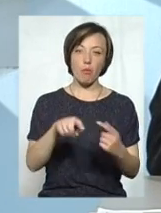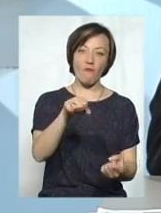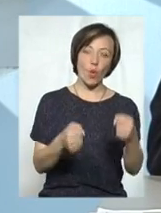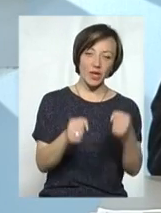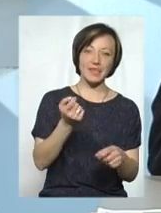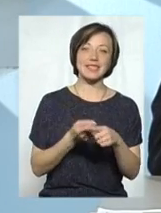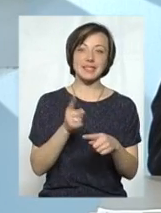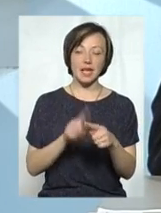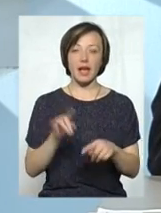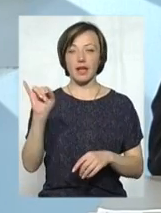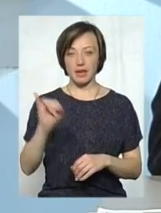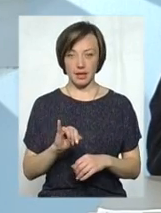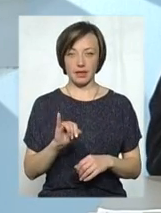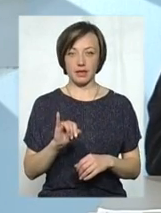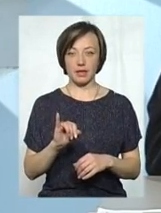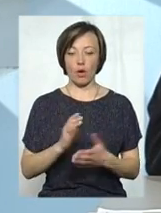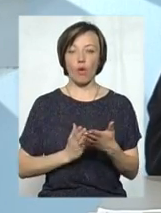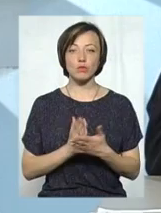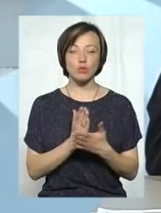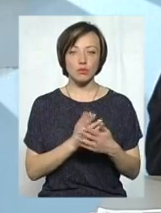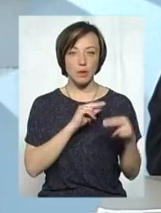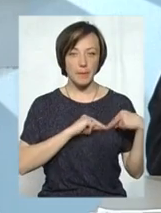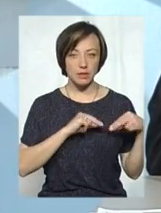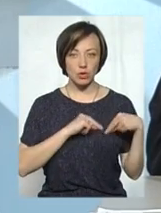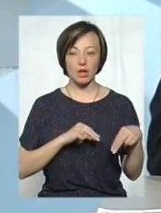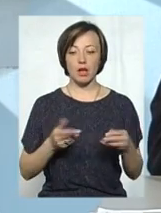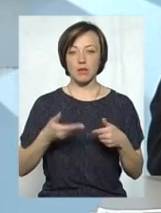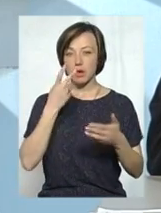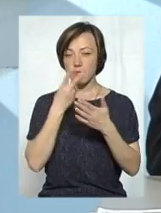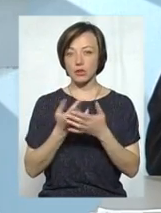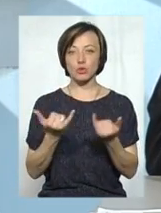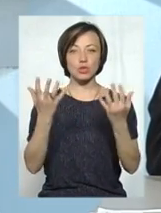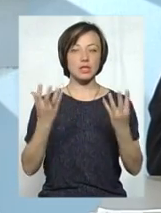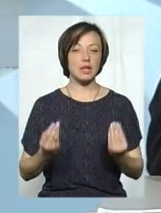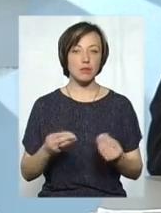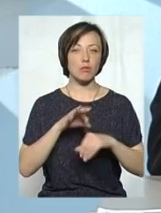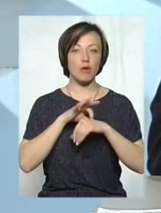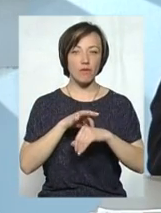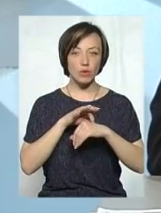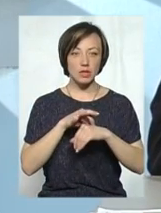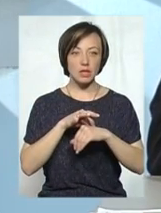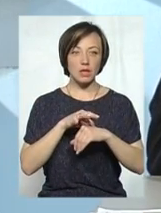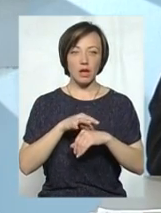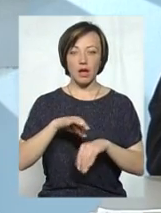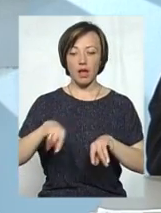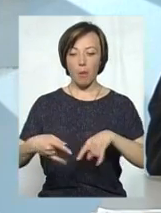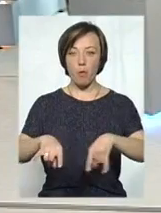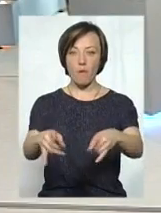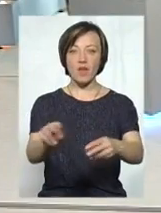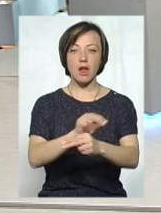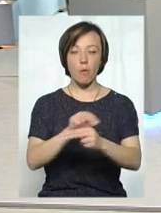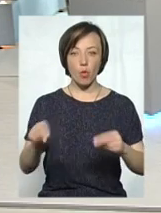Це і обслуговуючий персонал. Ми бачимо, що на сьогоднішній день проходить ямковий ремонт на території